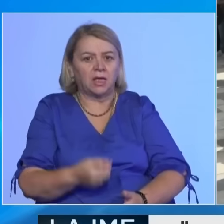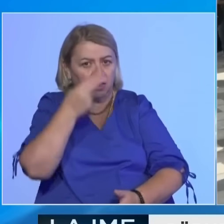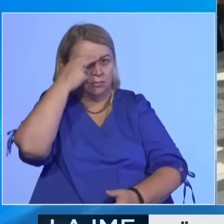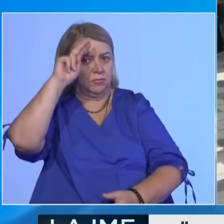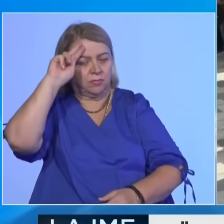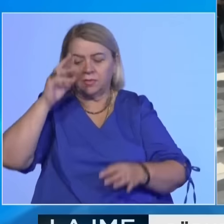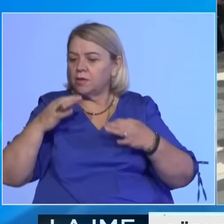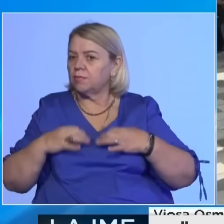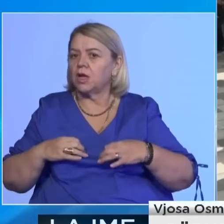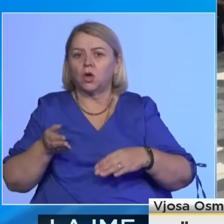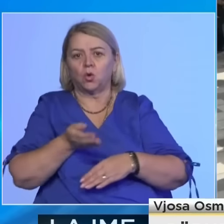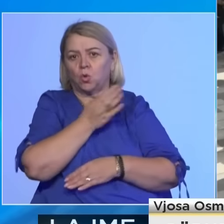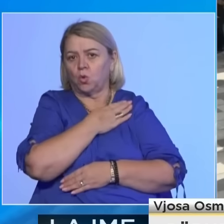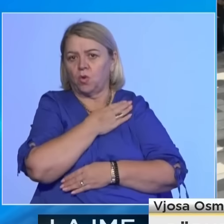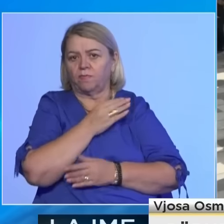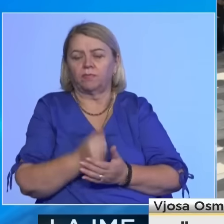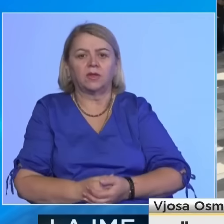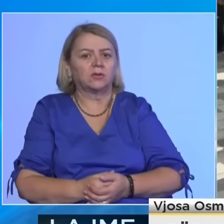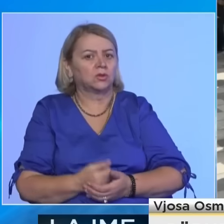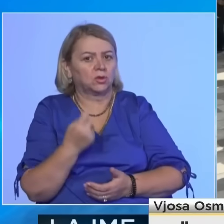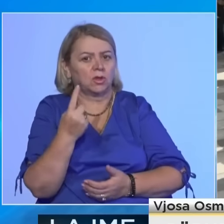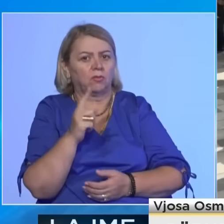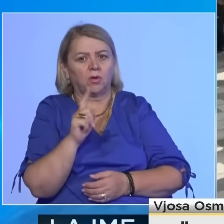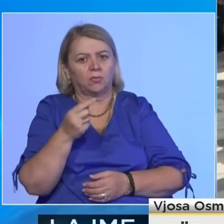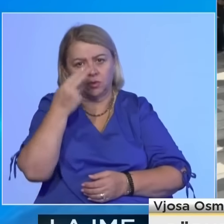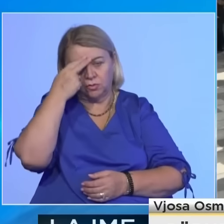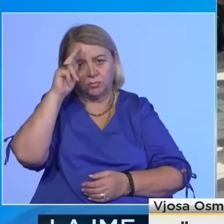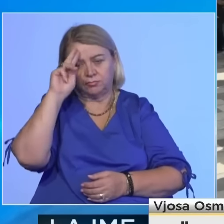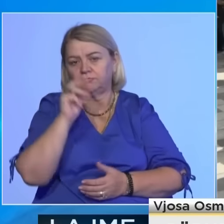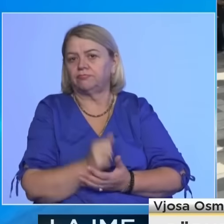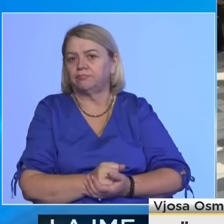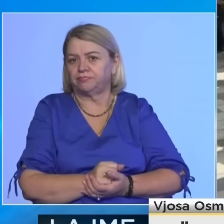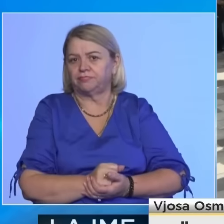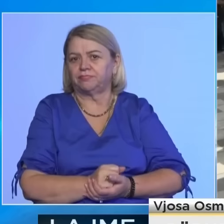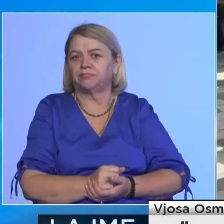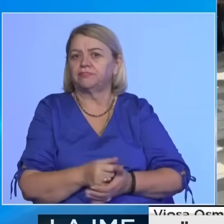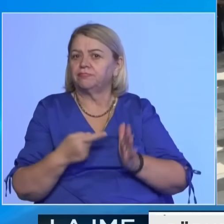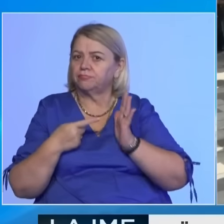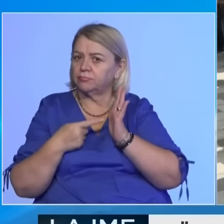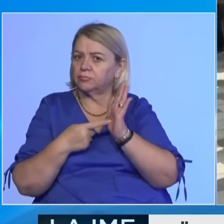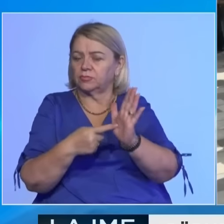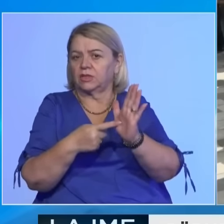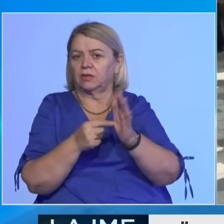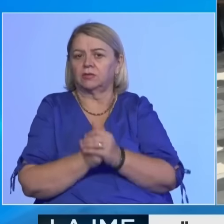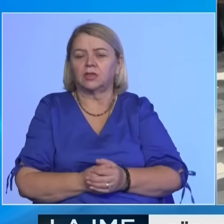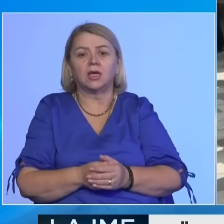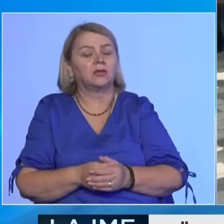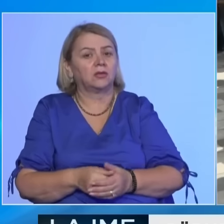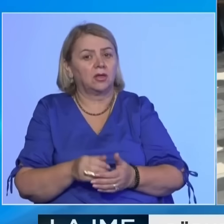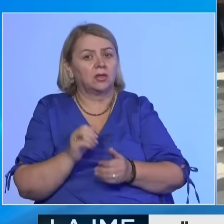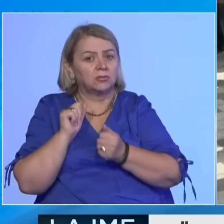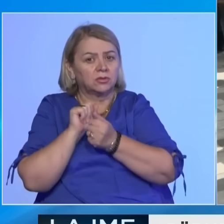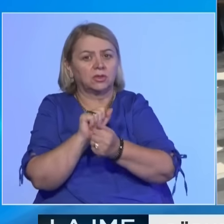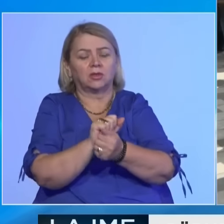e presidenti Rugova nuk është vetëm një monument prej pronzit, por një testament i idealeve për të cilat